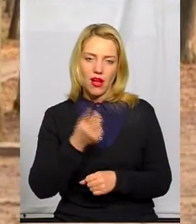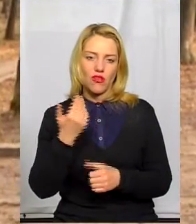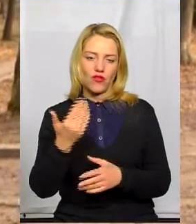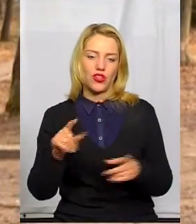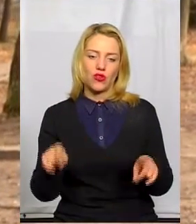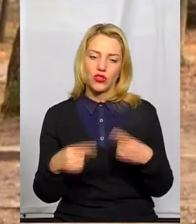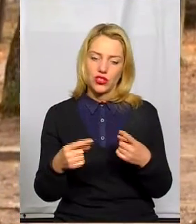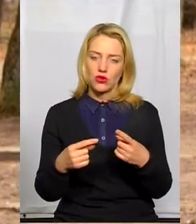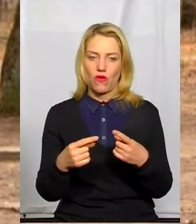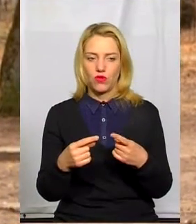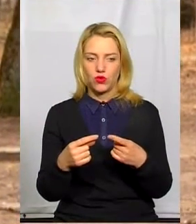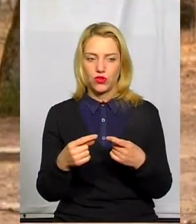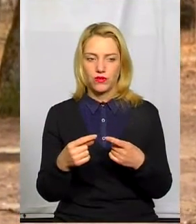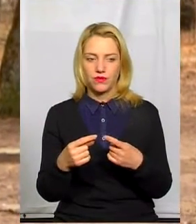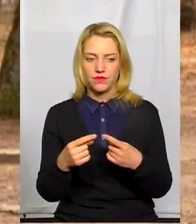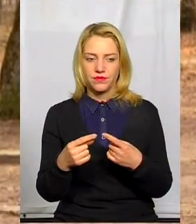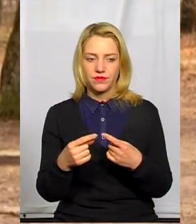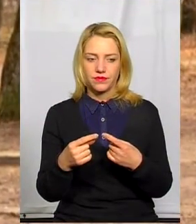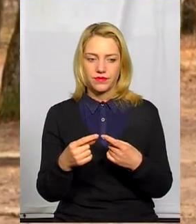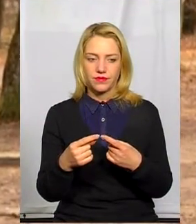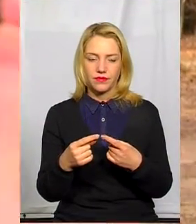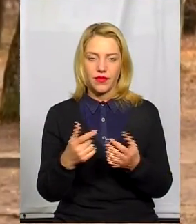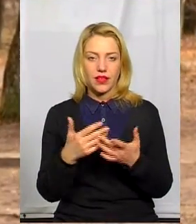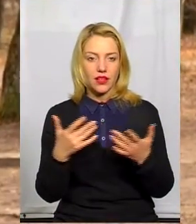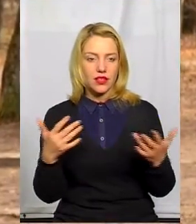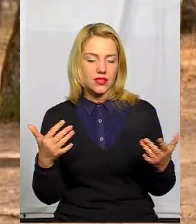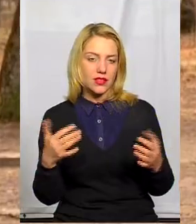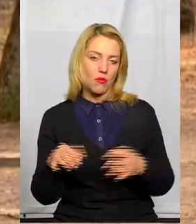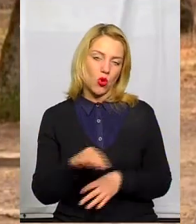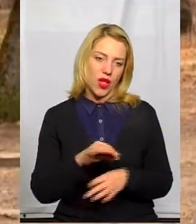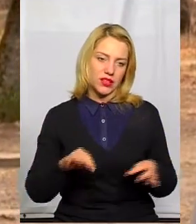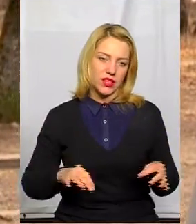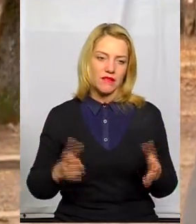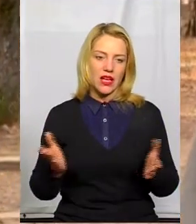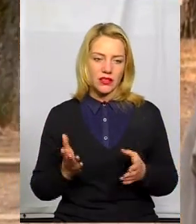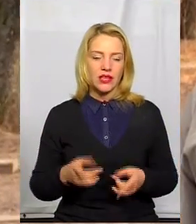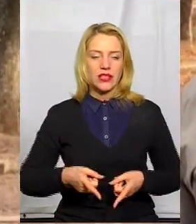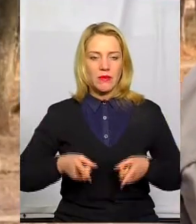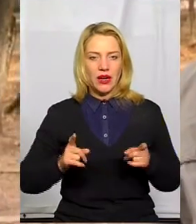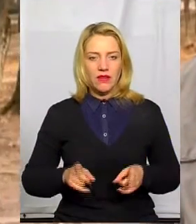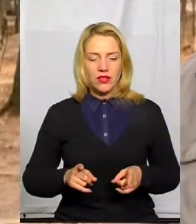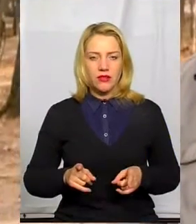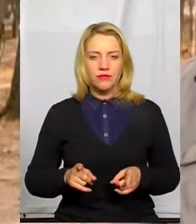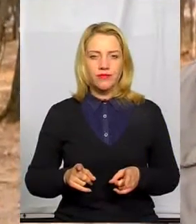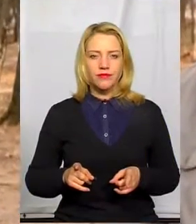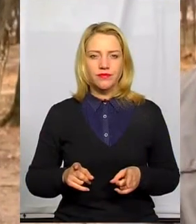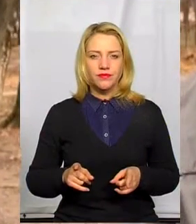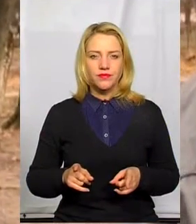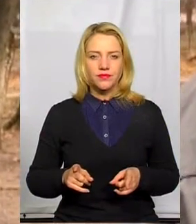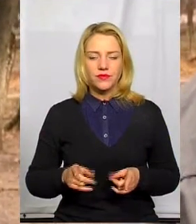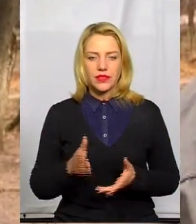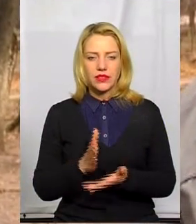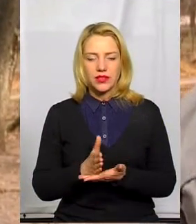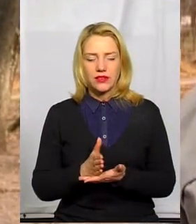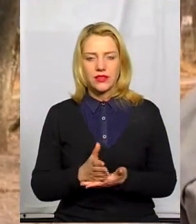організовують, створюють різні проекти, в яких справді є